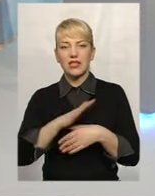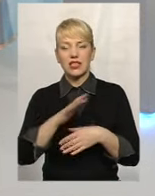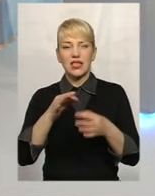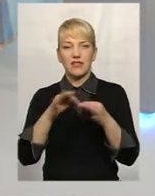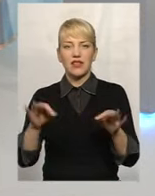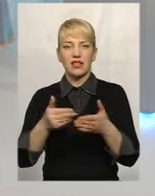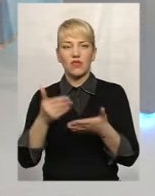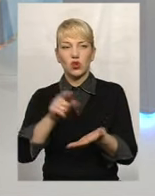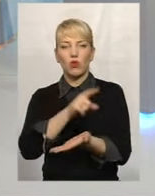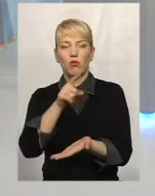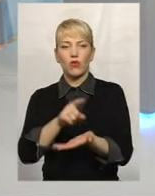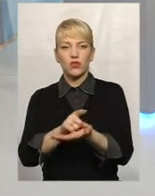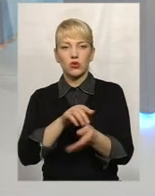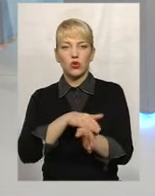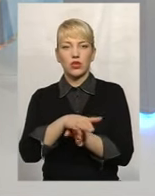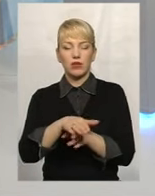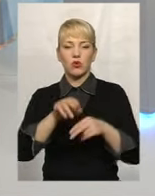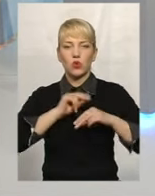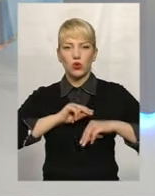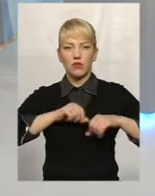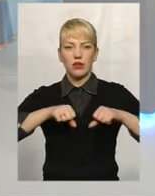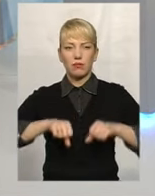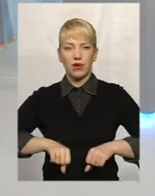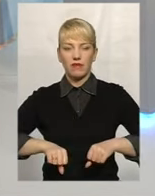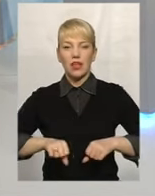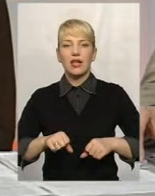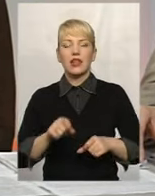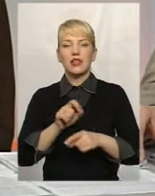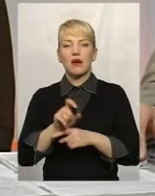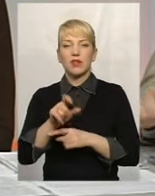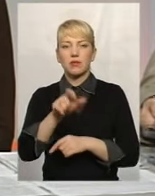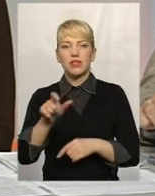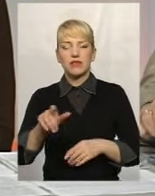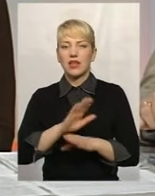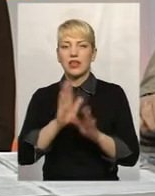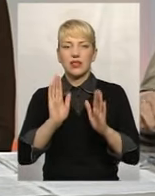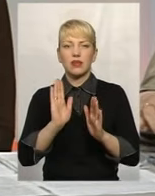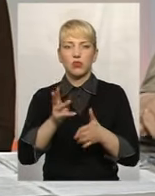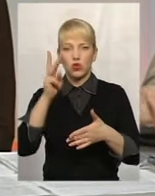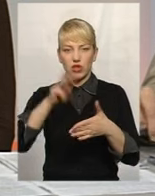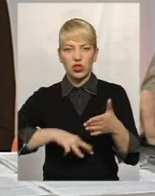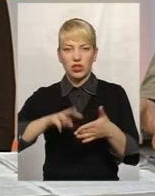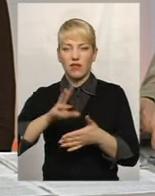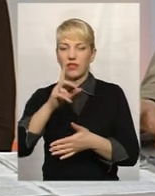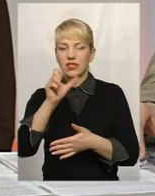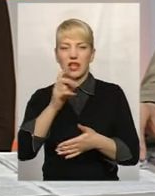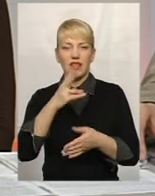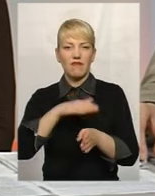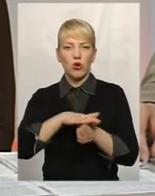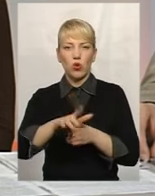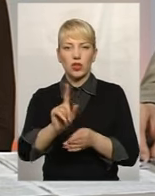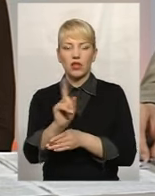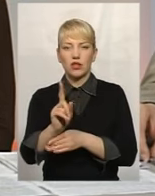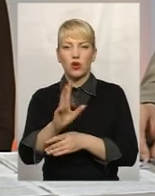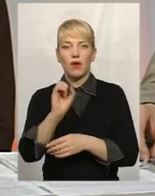обов'язку дотримання трудових прав наймених працівників. Тобто, не тільки будуть накладені санкції за невиконання норм, а і